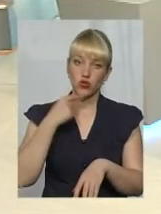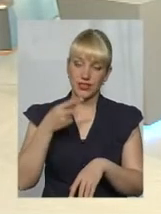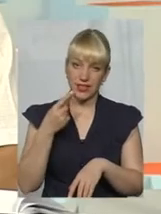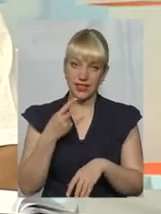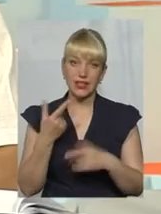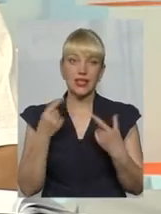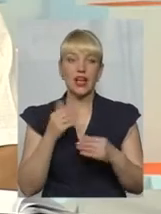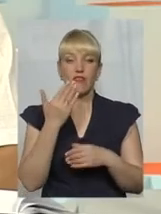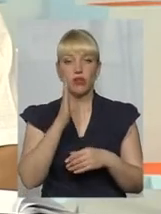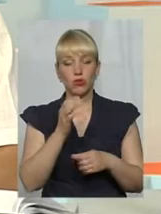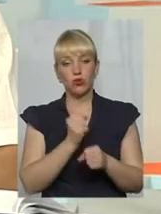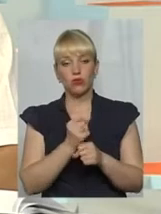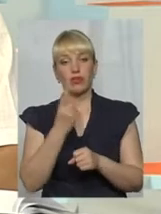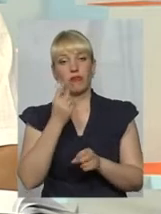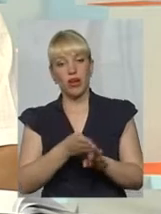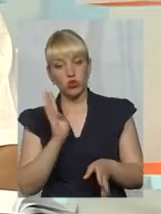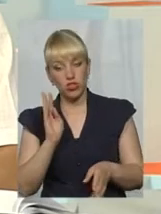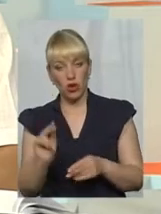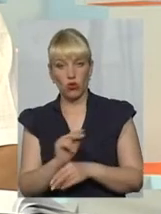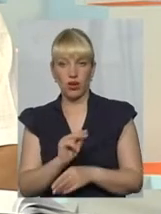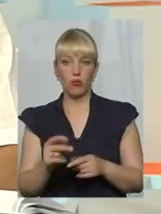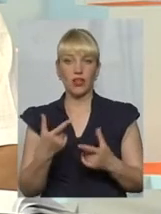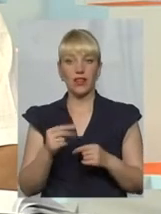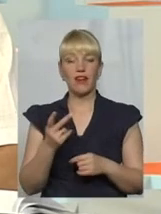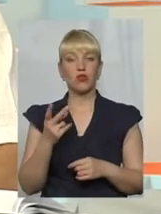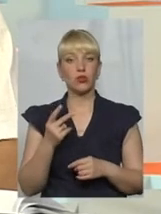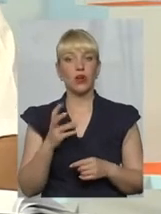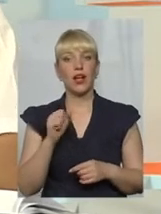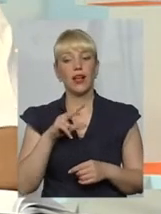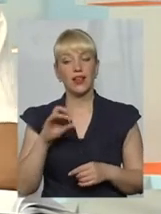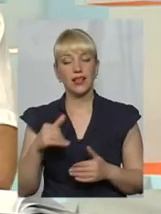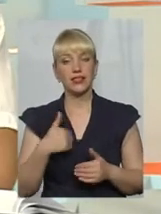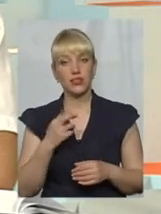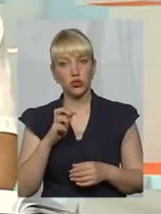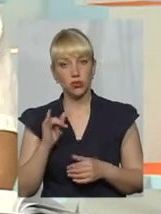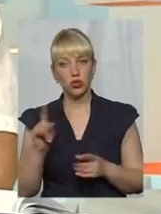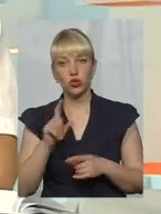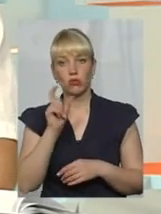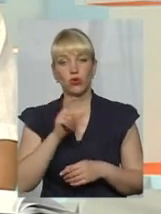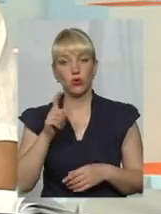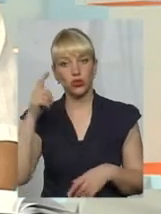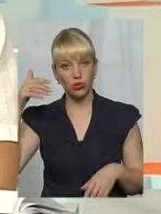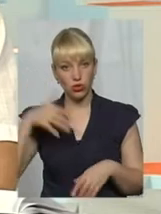будуть робити в першу чергу, де в другу чергу. Але хотілося б також, щоб люди зрозуміли, що